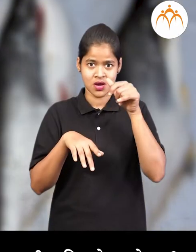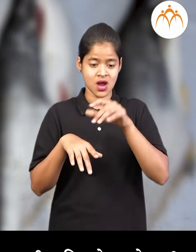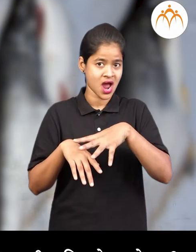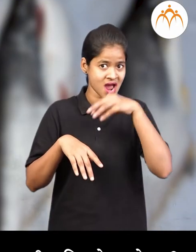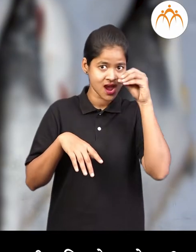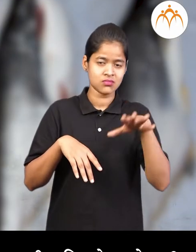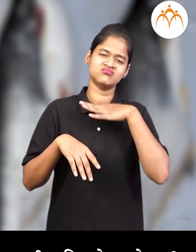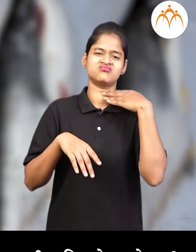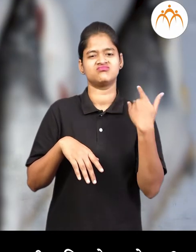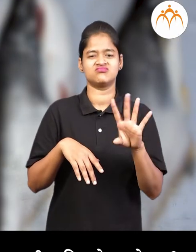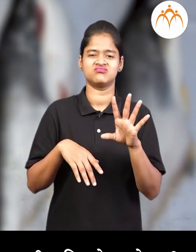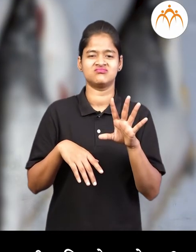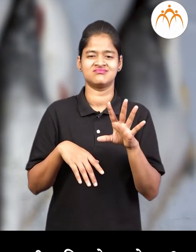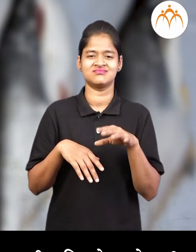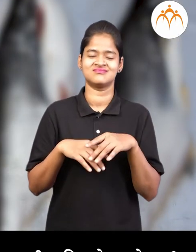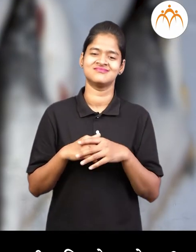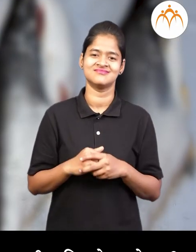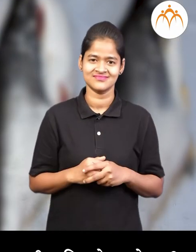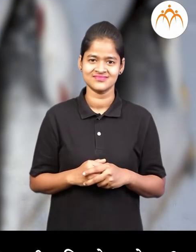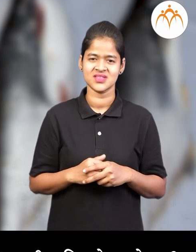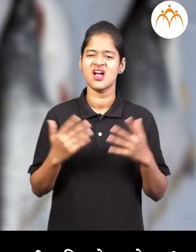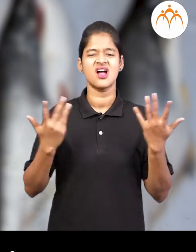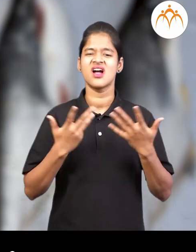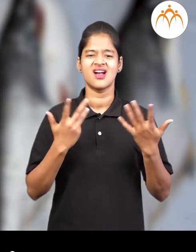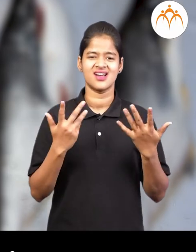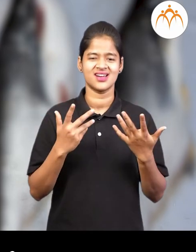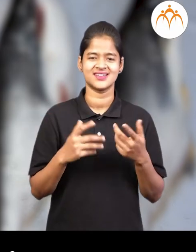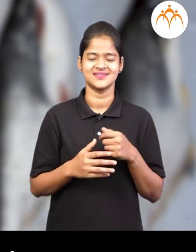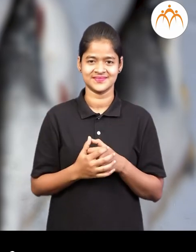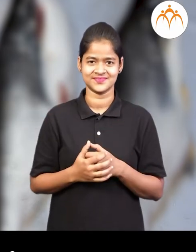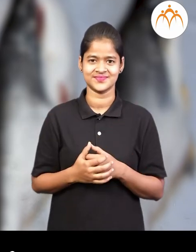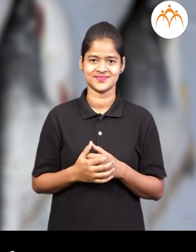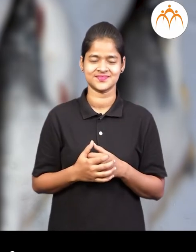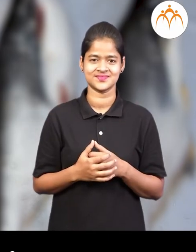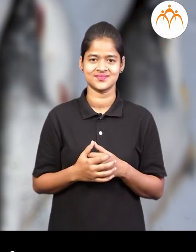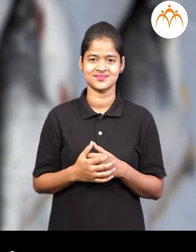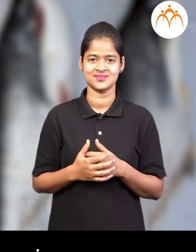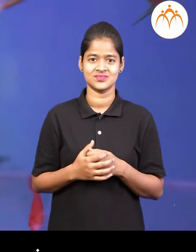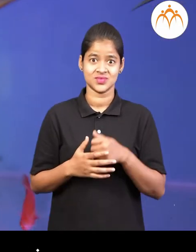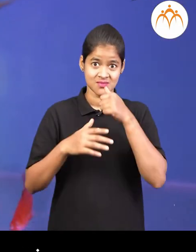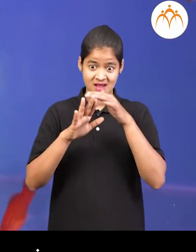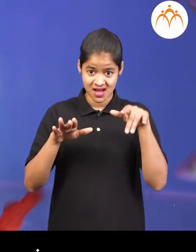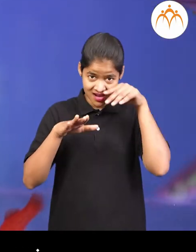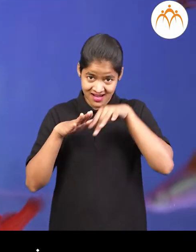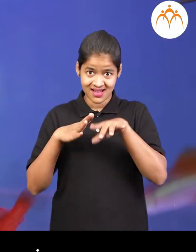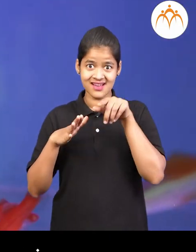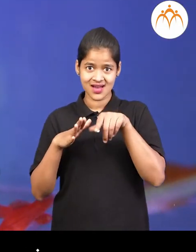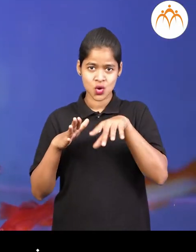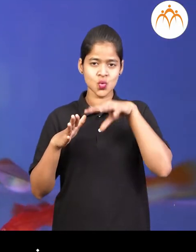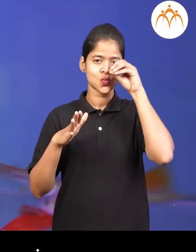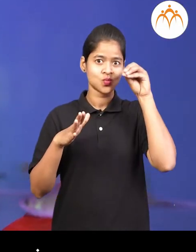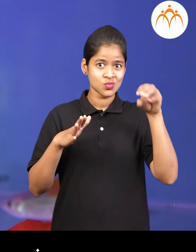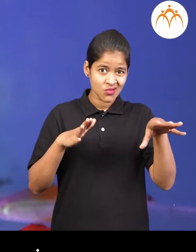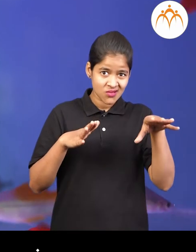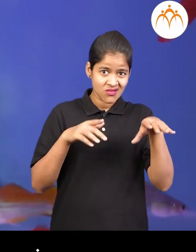मासे मरताथ ये तुमी बगित लए ना? का बर मरून जाताथ? पाणयातून बाहेर